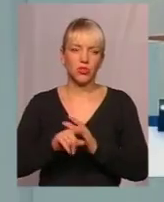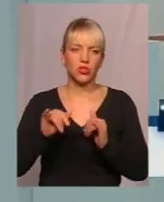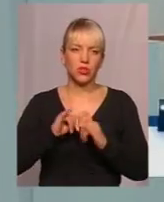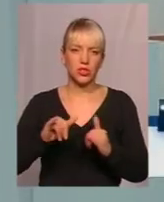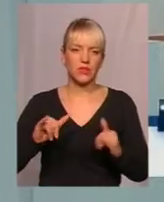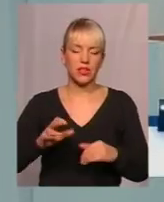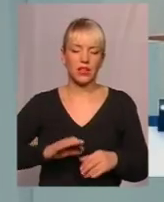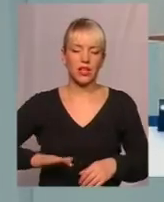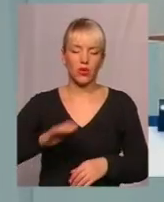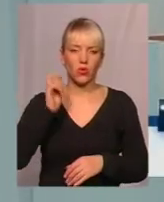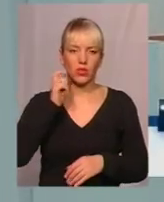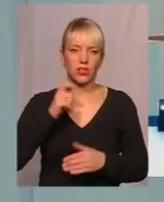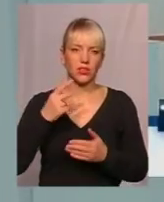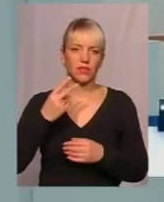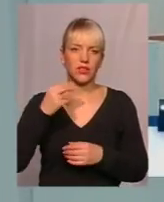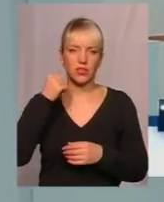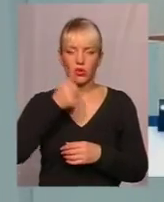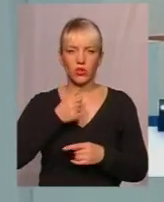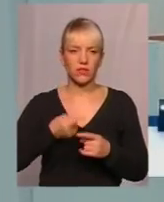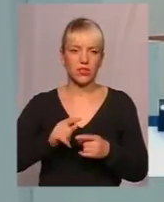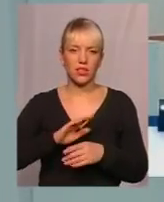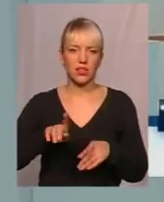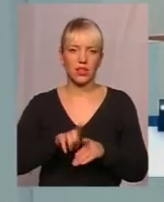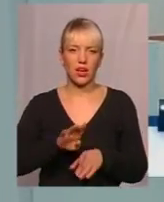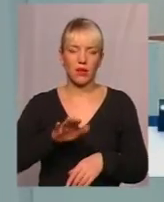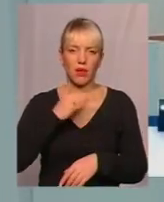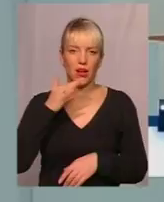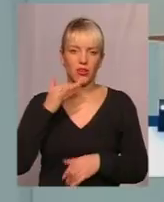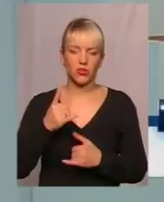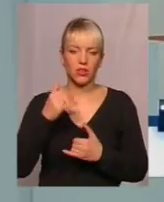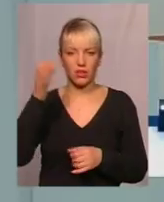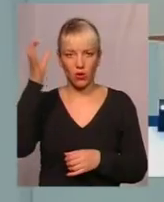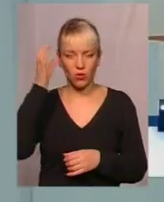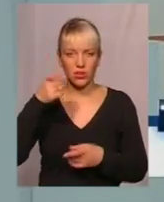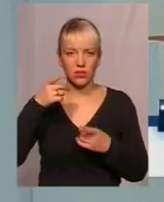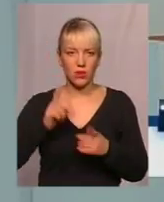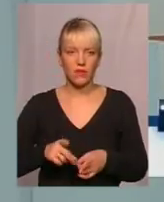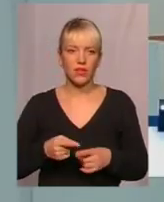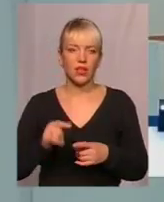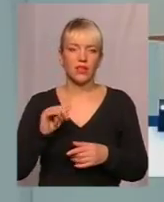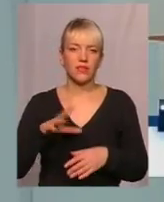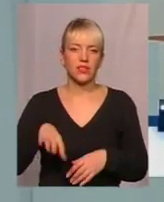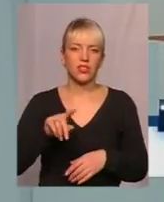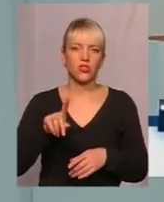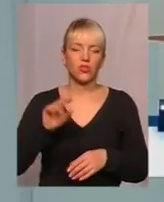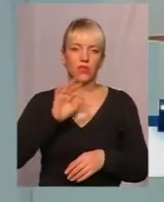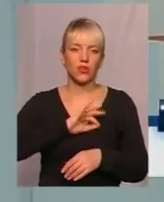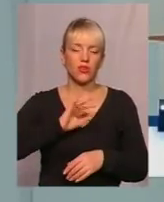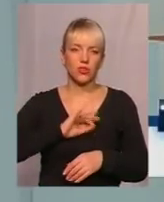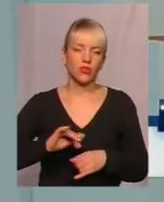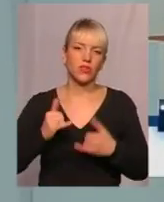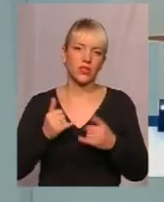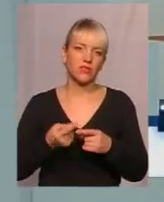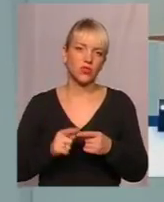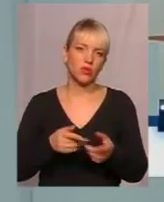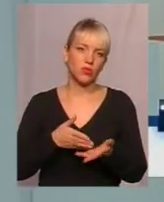років з 20 як. Тобто це не так багато для науки насправді. Тому все, що використовується зараз в цьому